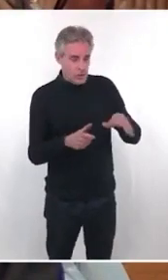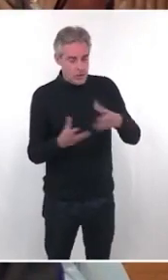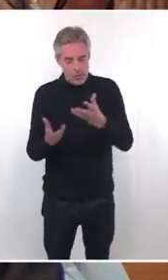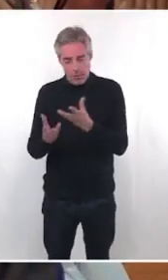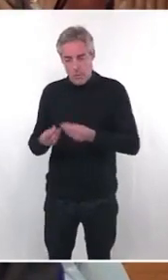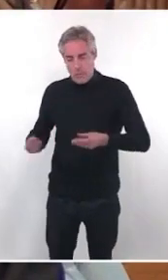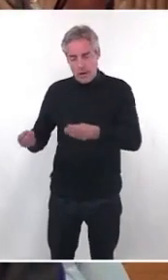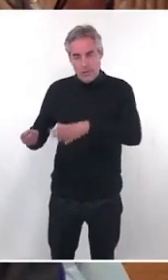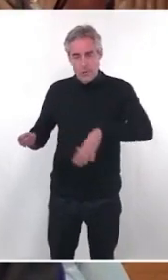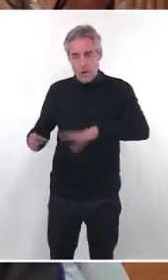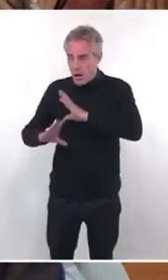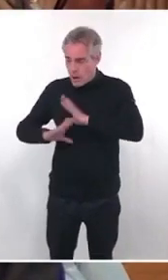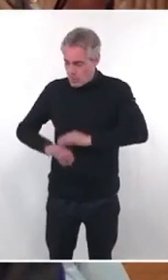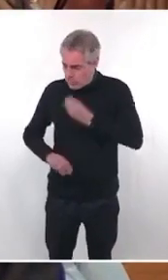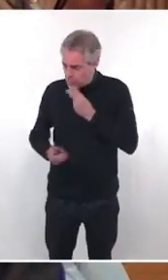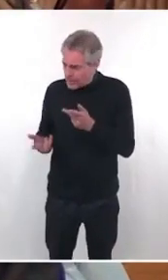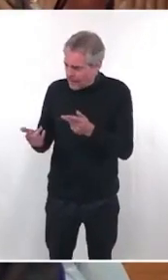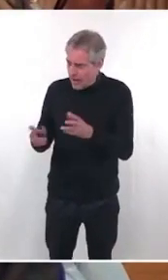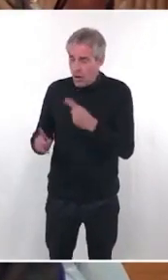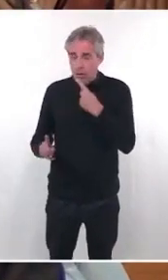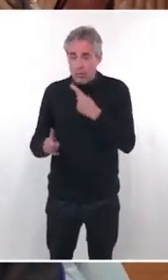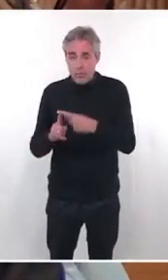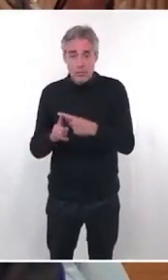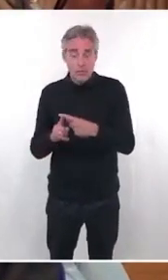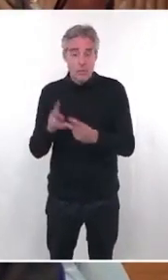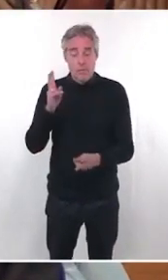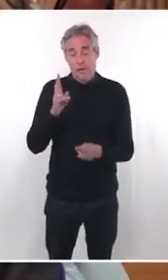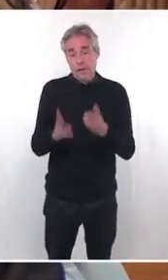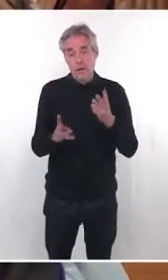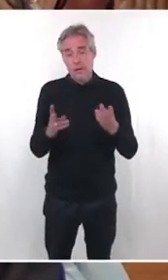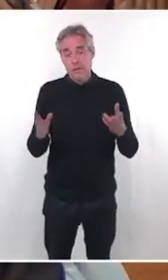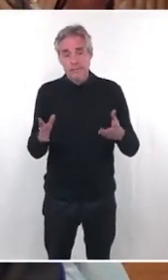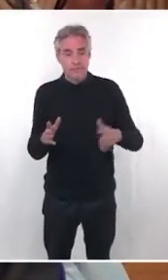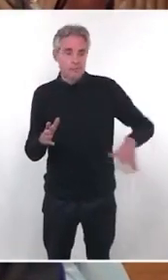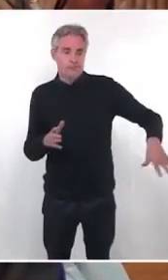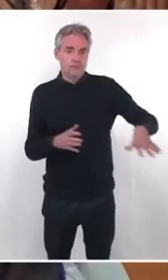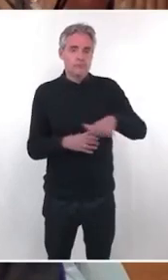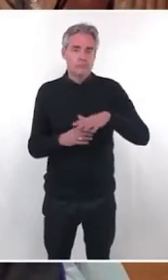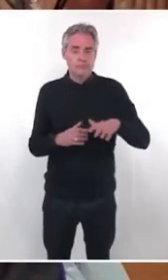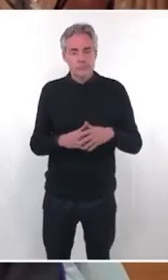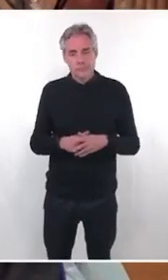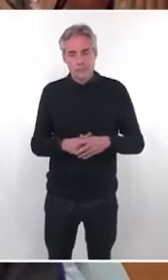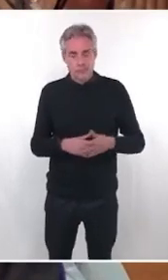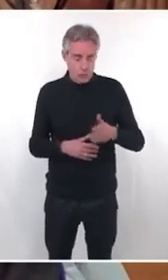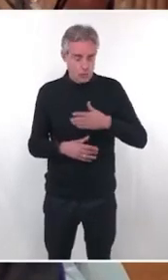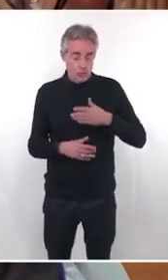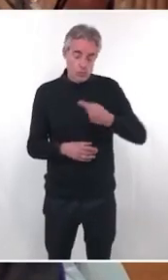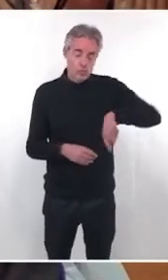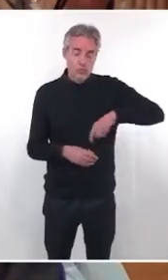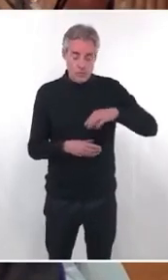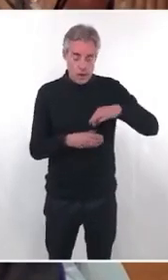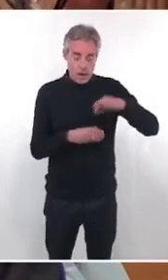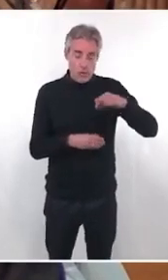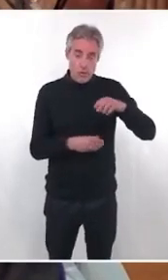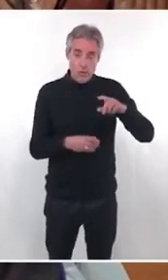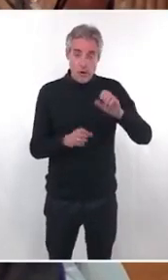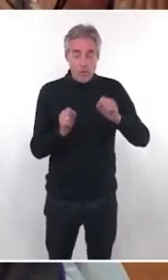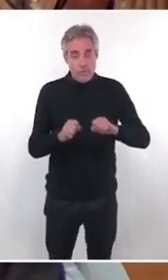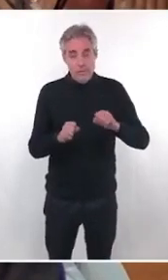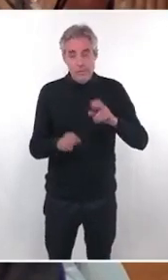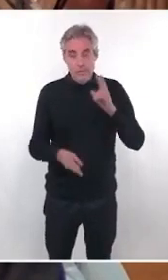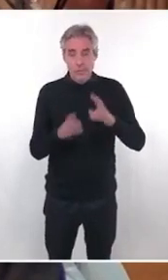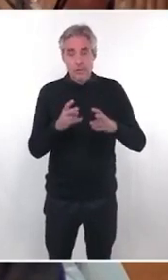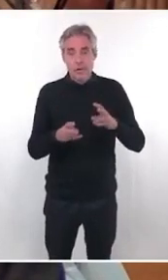les gens et à la fois pour rassurer nous tous sur la capacité que l'on aurait